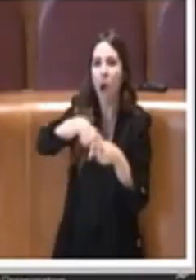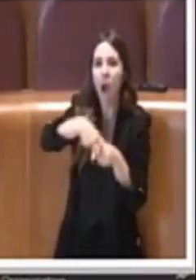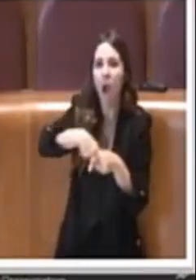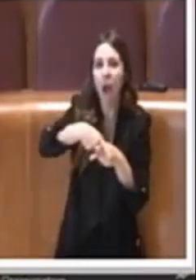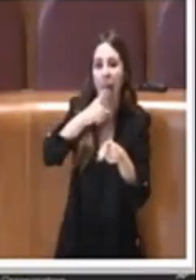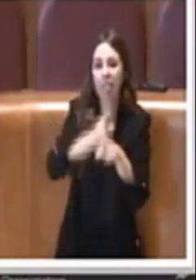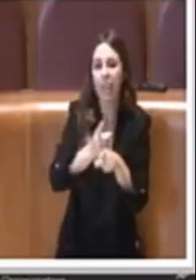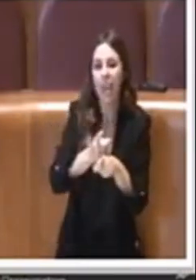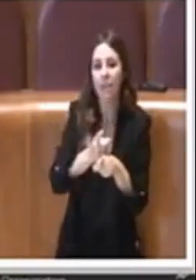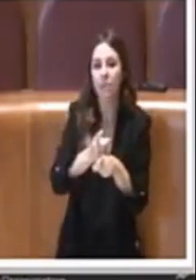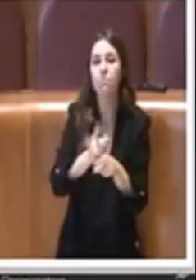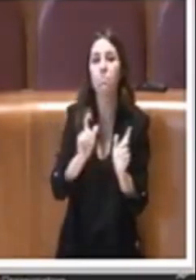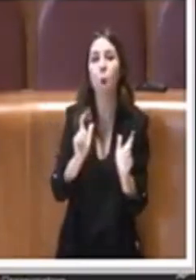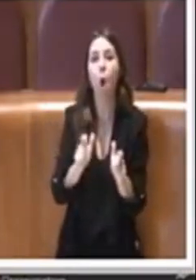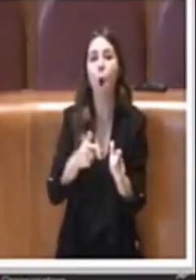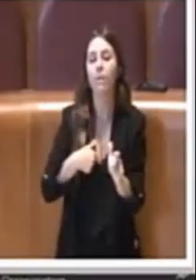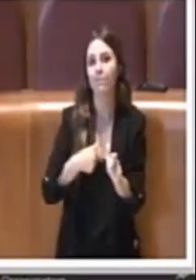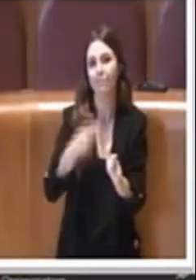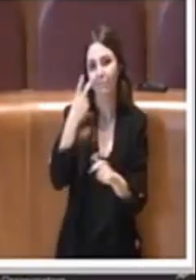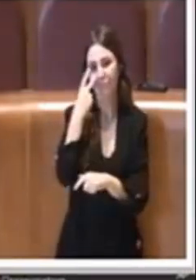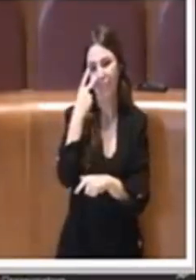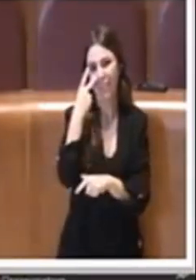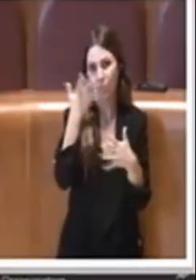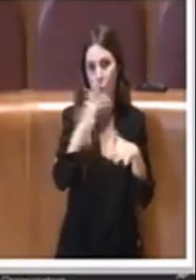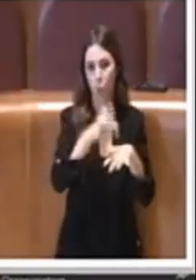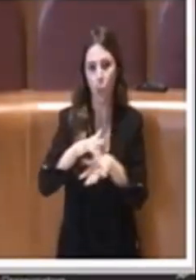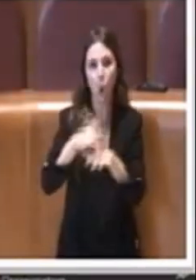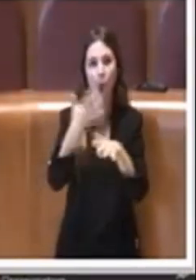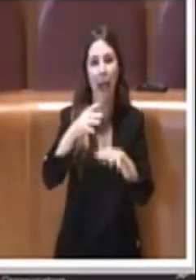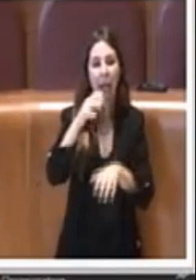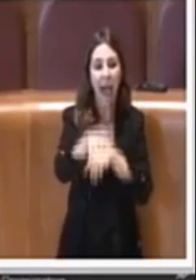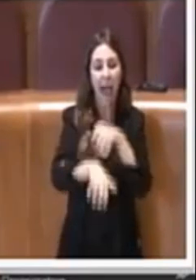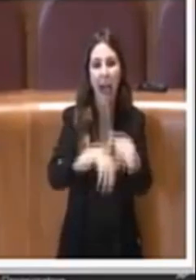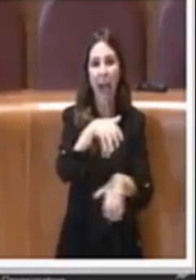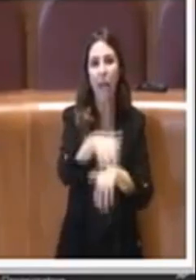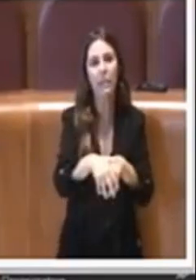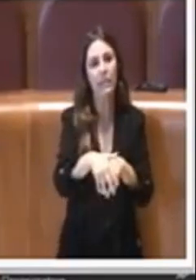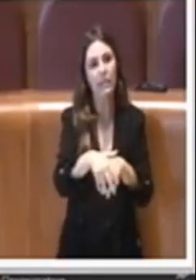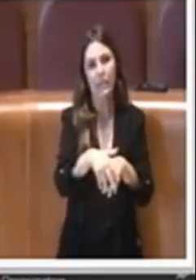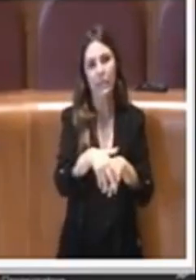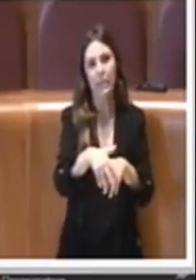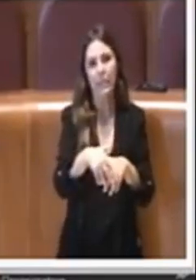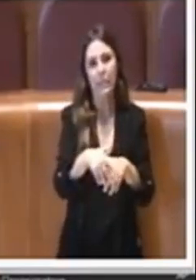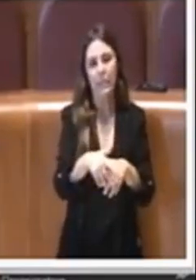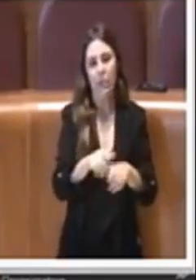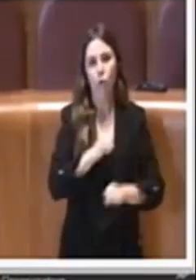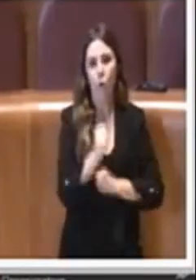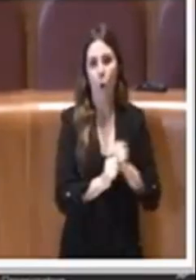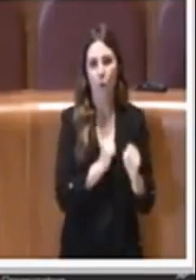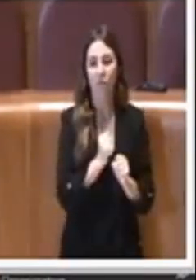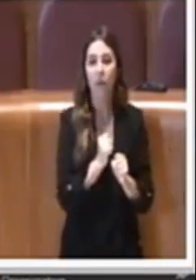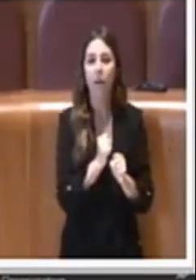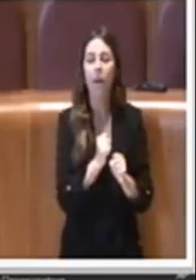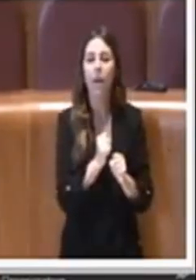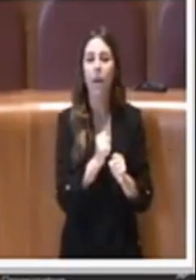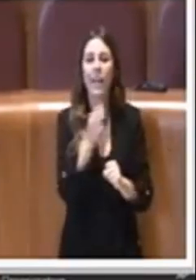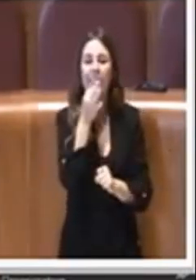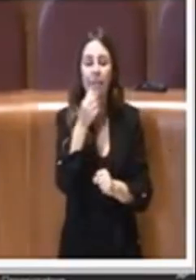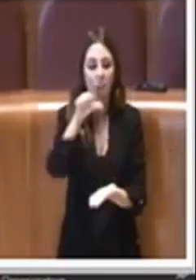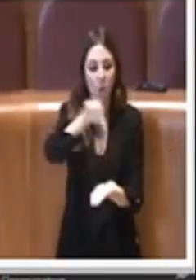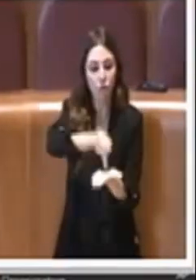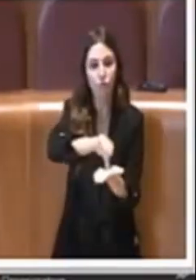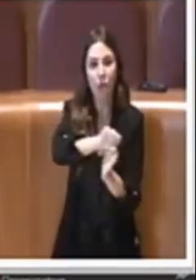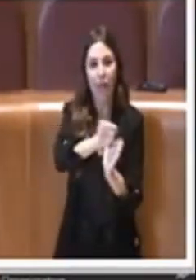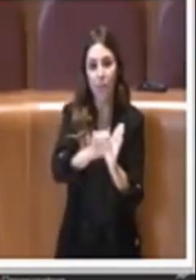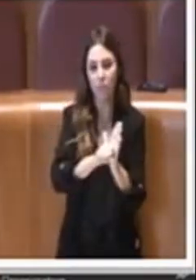insomma, tante volte immagini comunque ripetutamente di animali chiaramente, diciamo, in sofferenza, insomma, perciò, come dire, nel centro